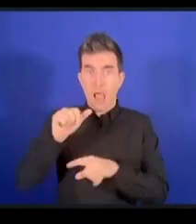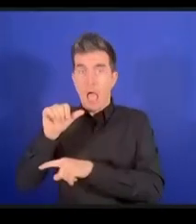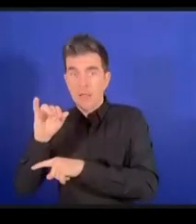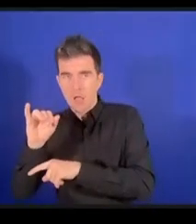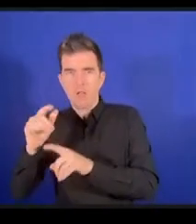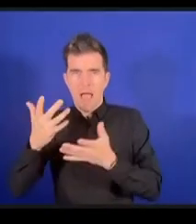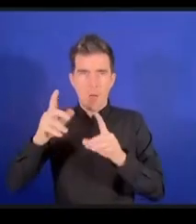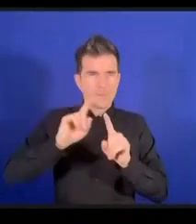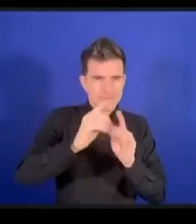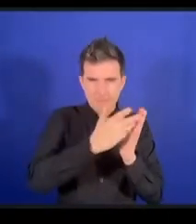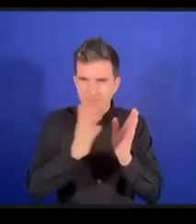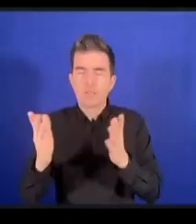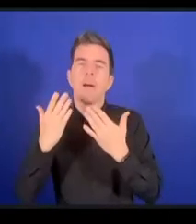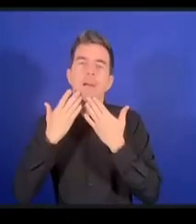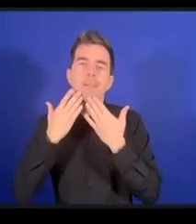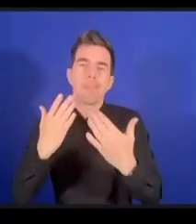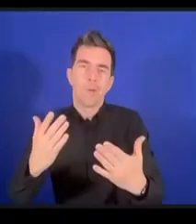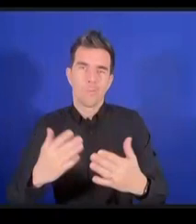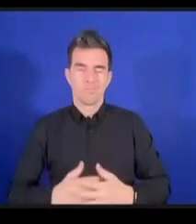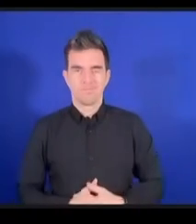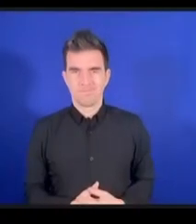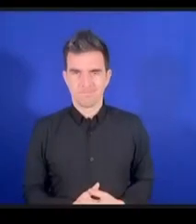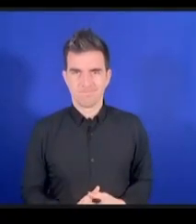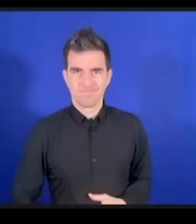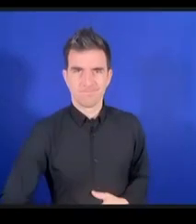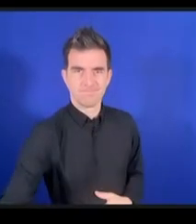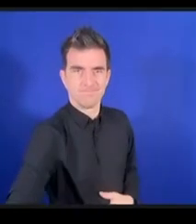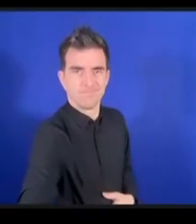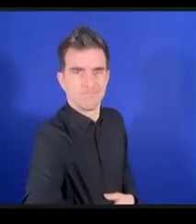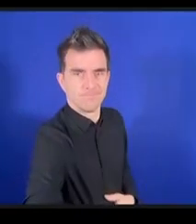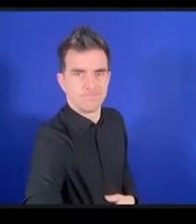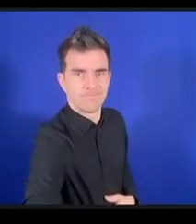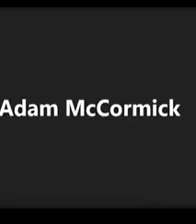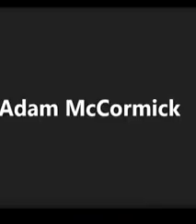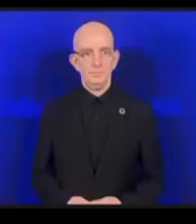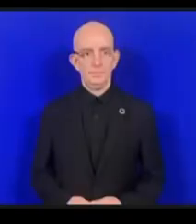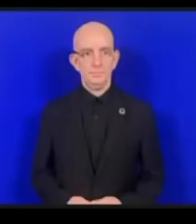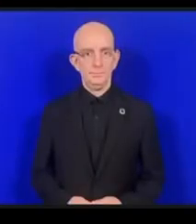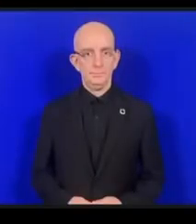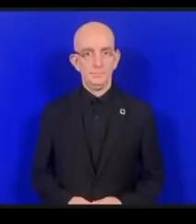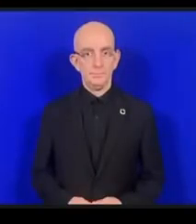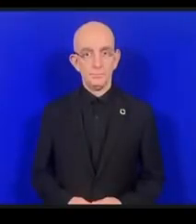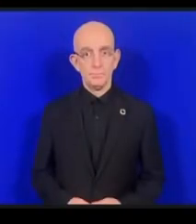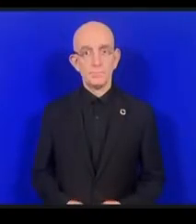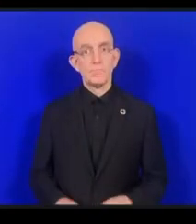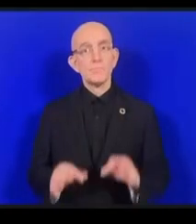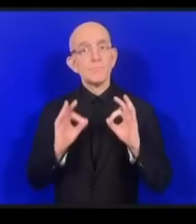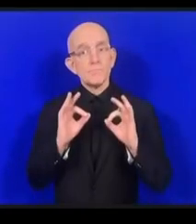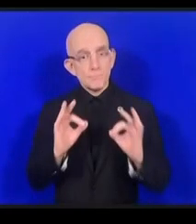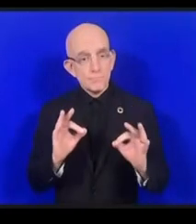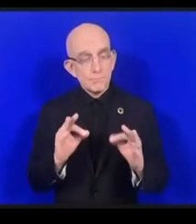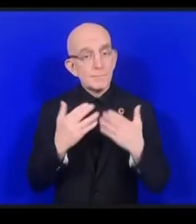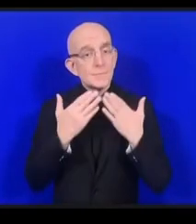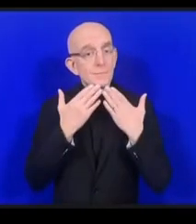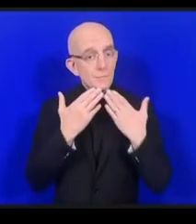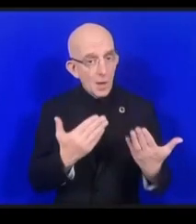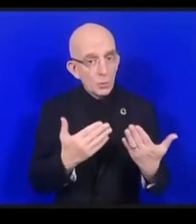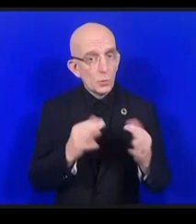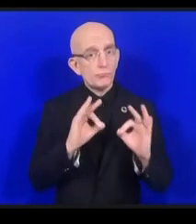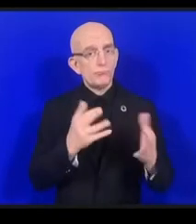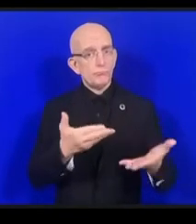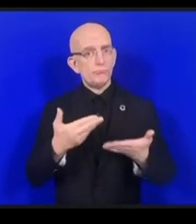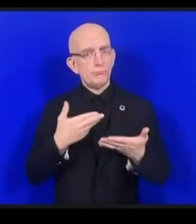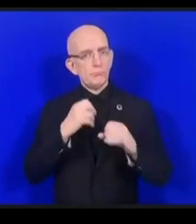Merci beaucoup Alejandro d'avoir présenté les travaux de la coalition